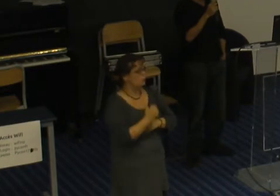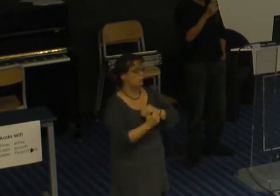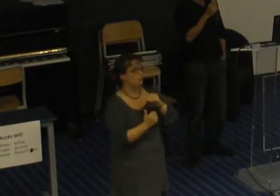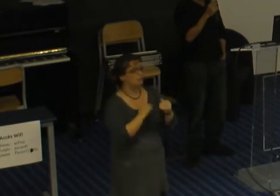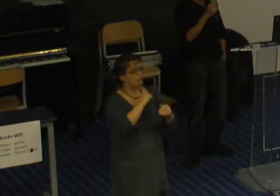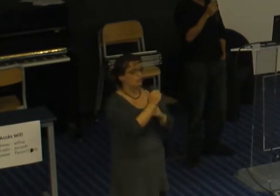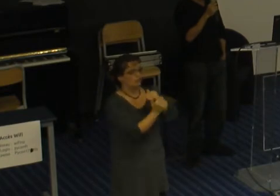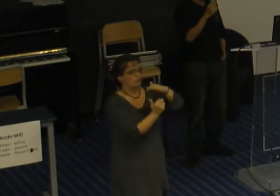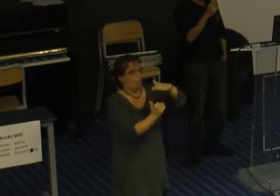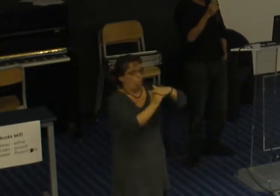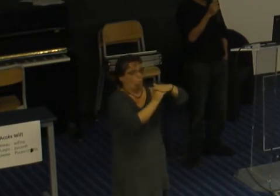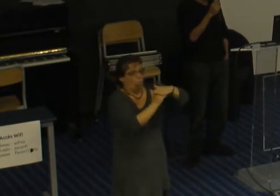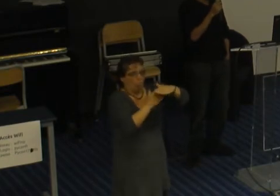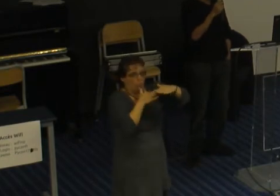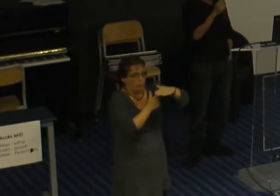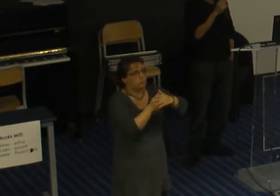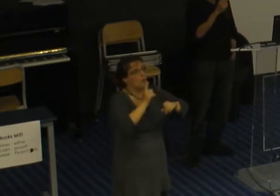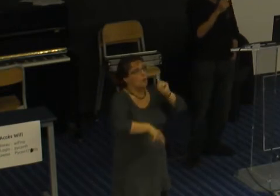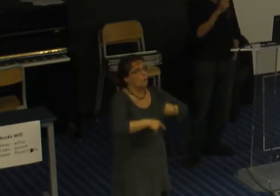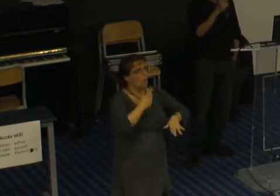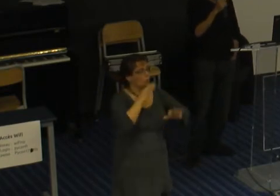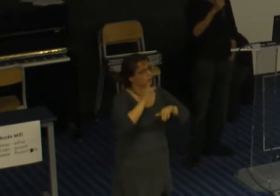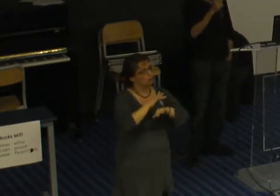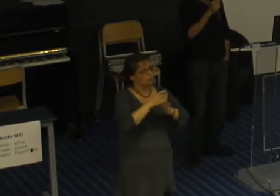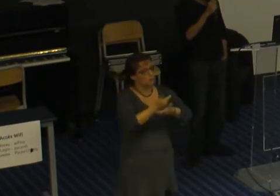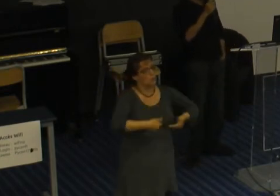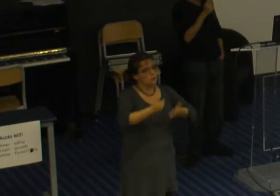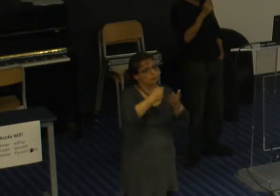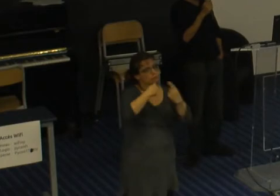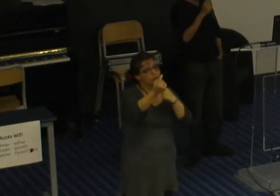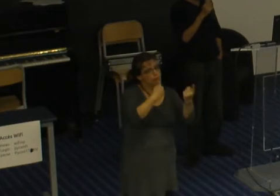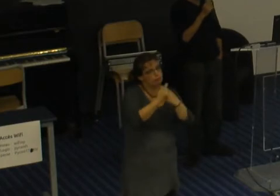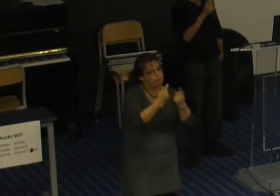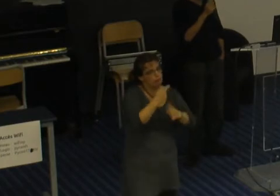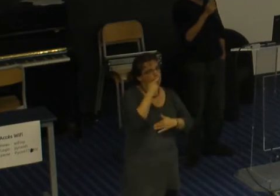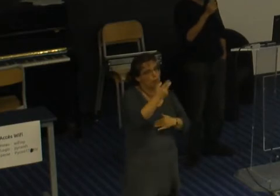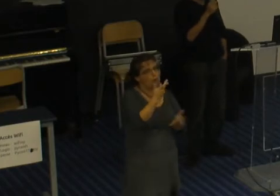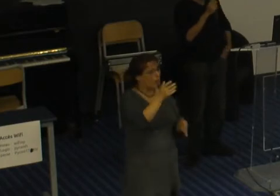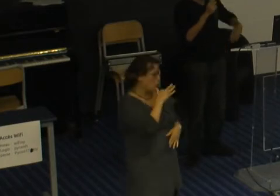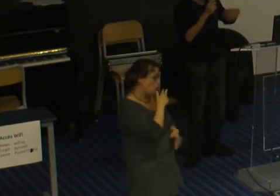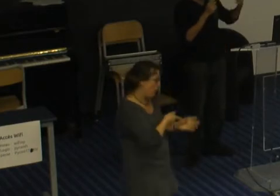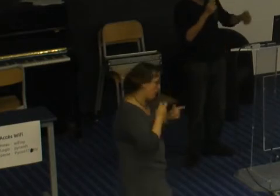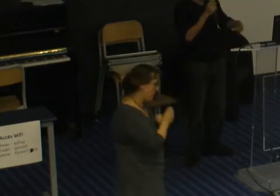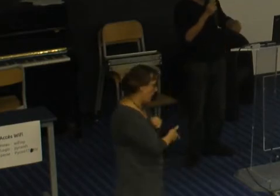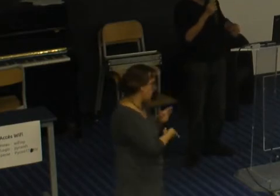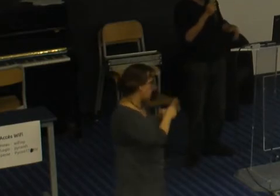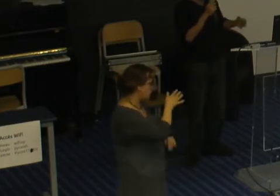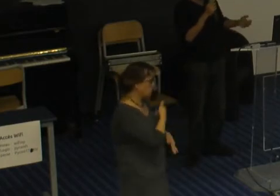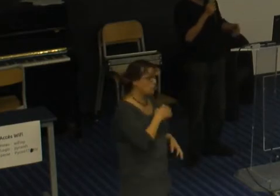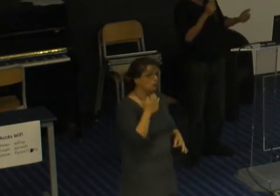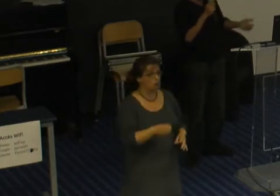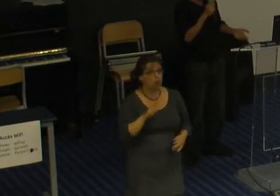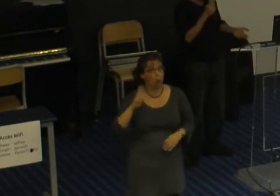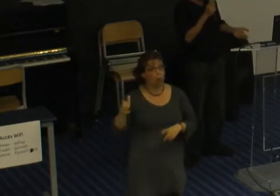des négociations saharèles où on me dit, en fait, on ne peut pas te payer plus parce que voilà. Et puis, je vois d'autres collègues qui sont arrivés après, qui ne faisaient pas